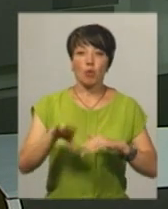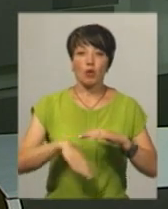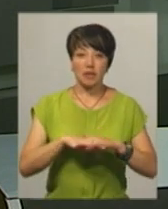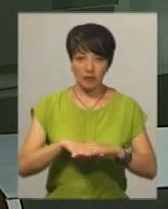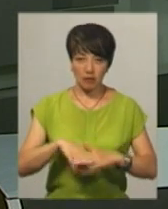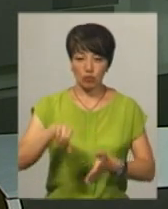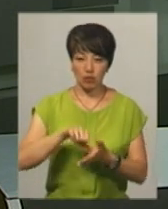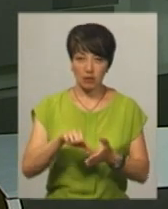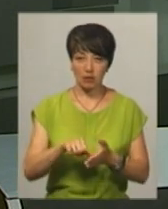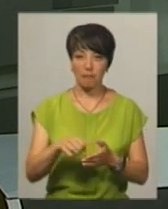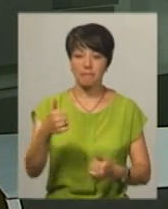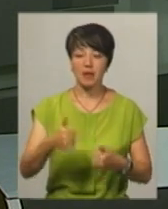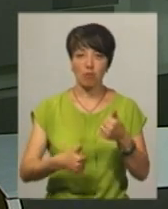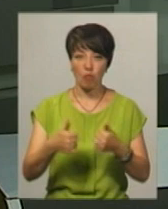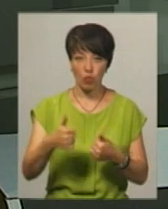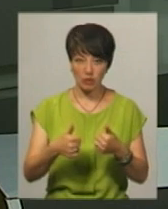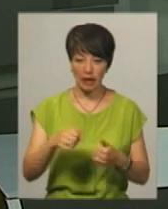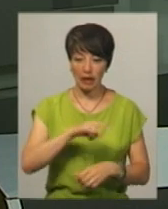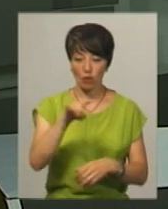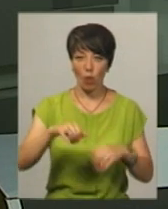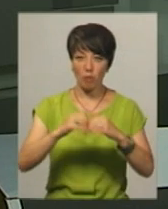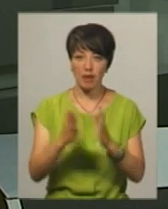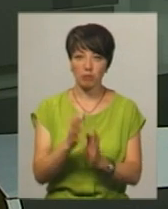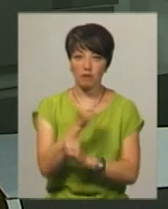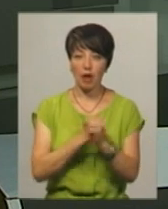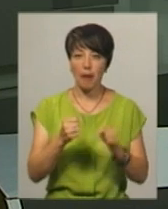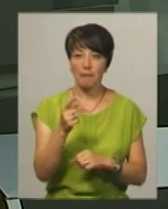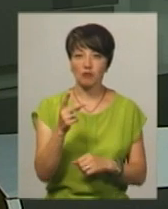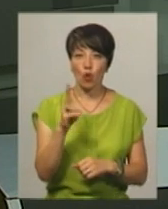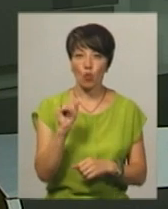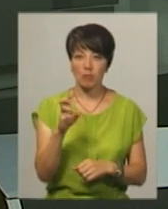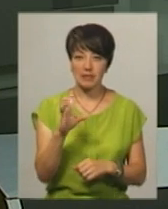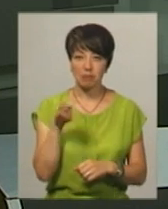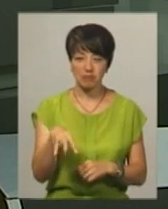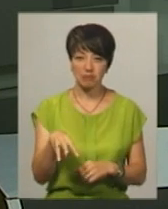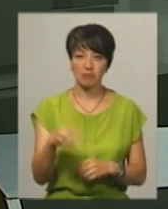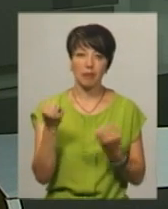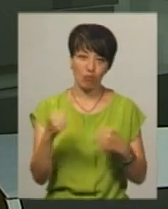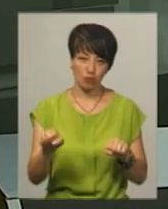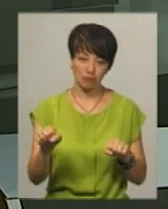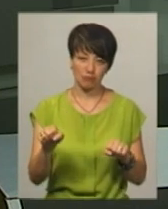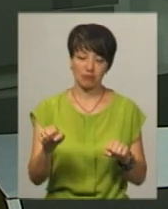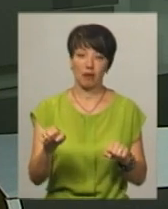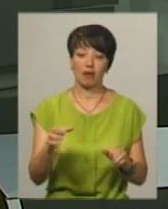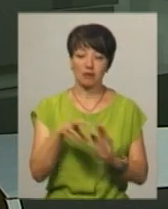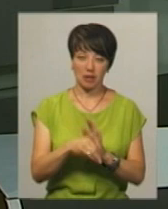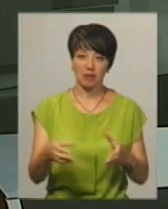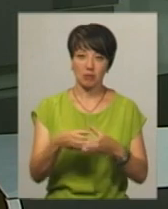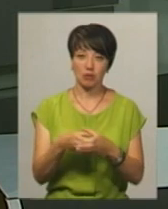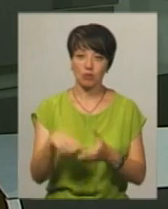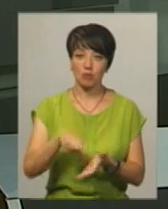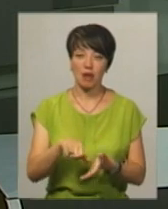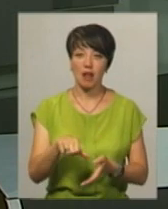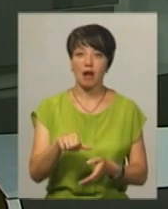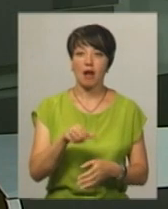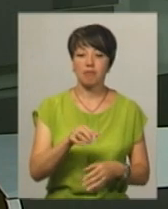авіамоделістів у перегонах моделей літаків з об'ємом двигуна 1,5 кубічних сантиметри стали переможцями. У складі екіпажу виступали